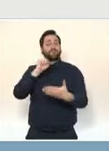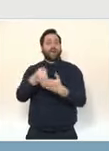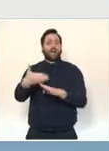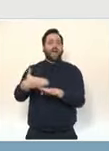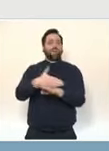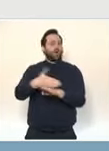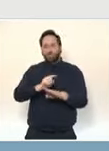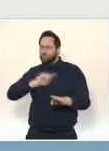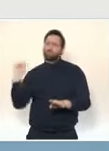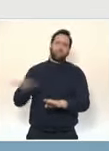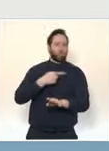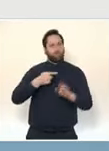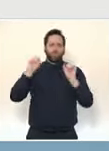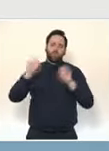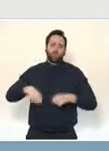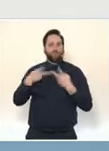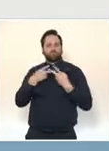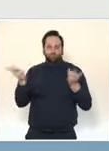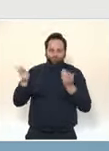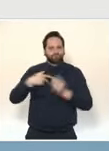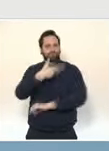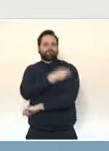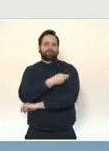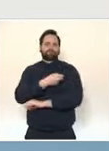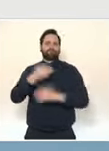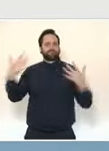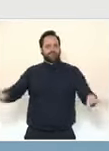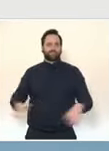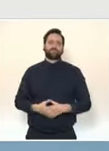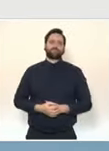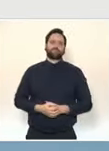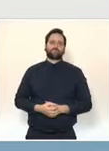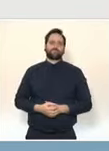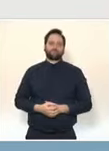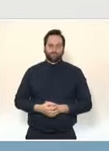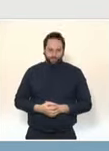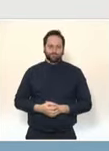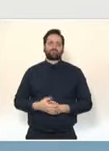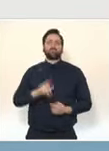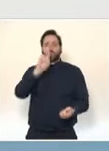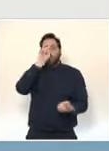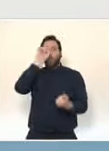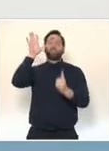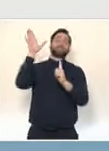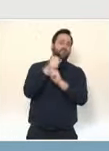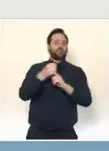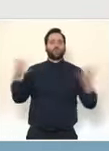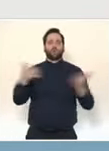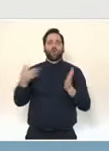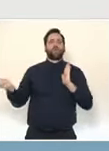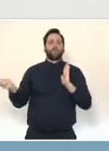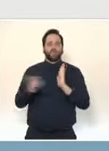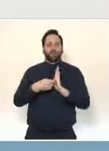nous sommes sur le bon chemin pour atteindre notre objectif de 20 millions de personnes ayant reçu une première injection